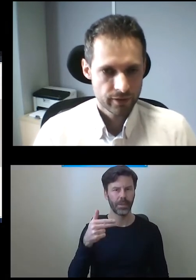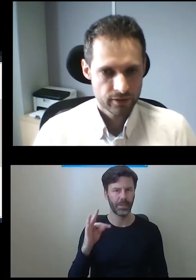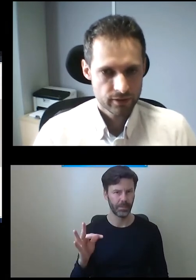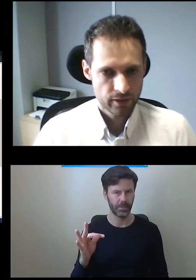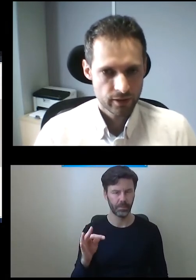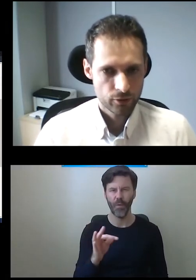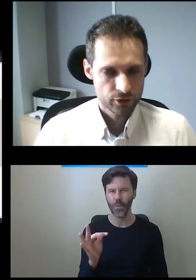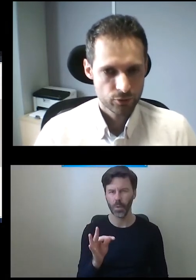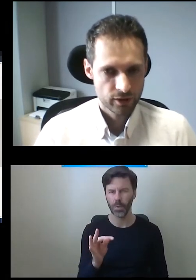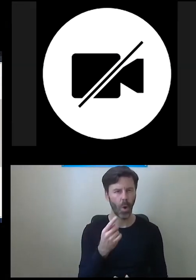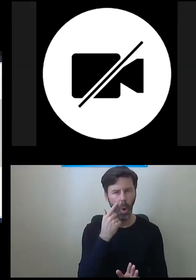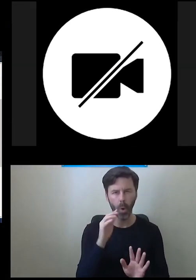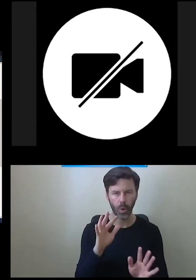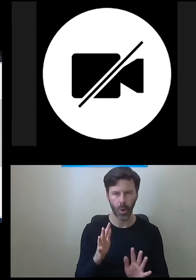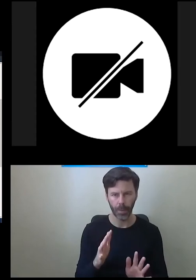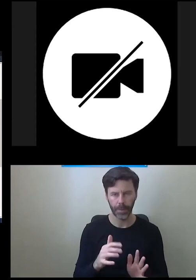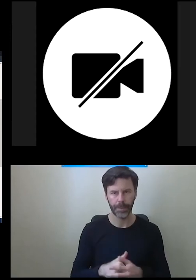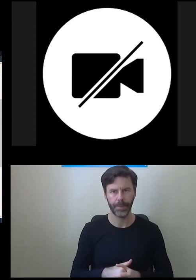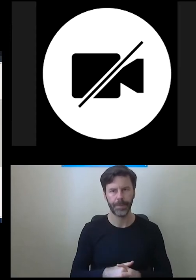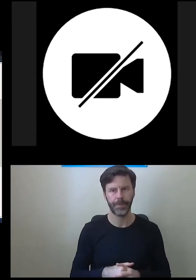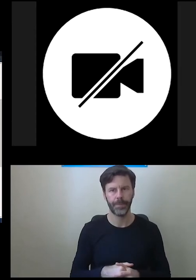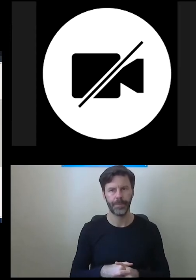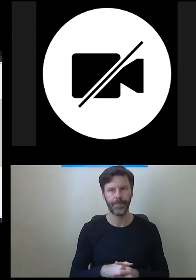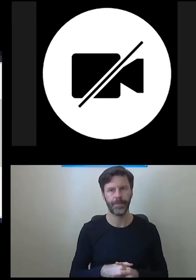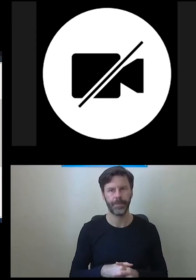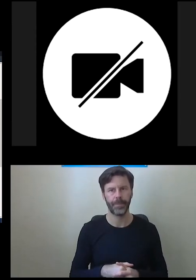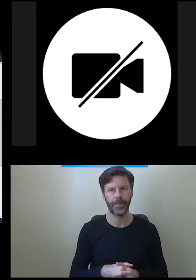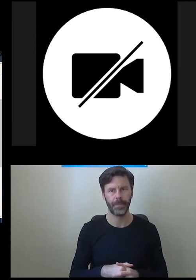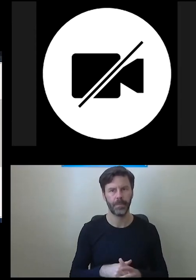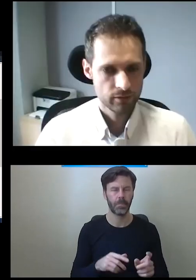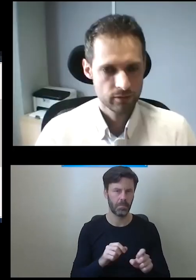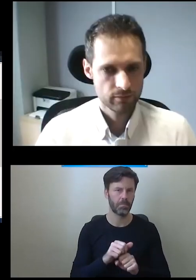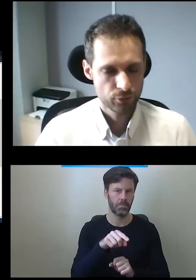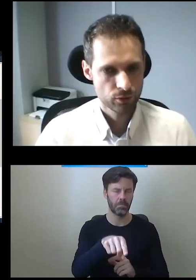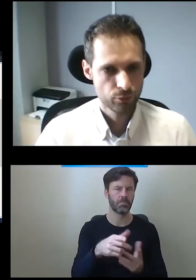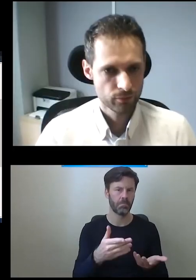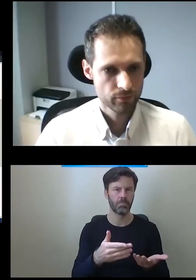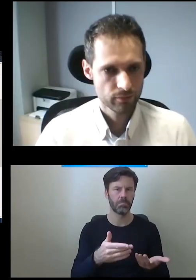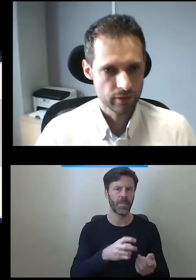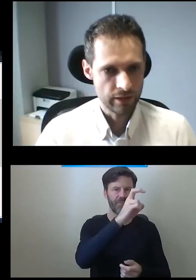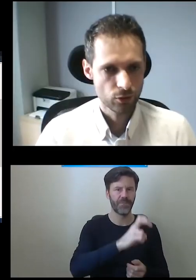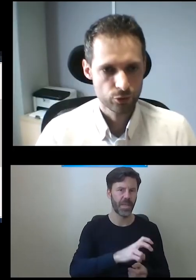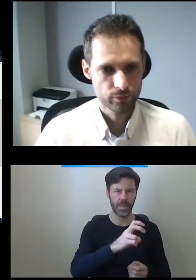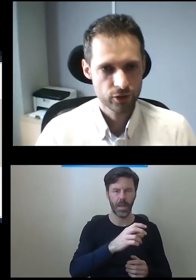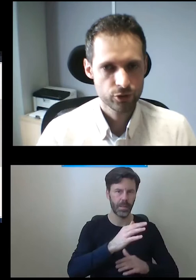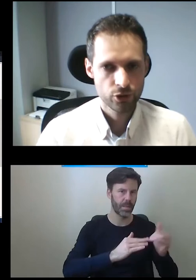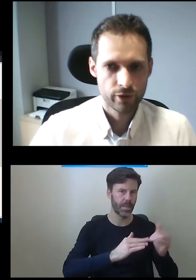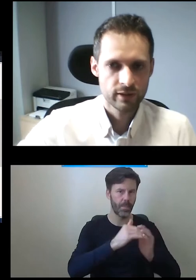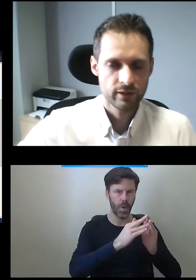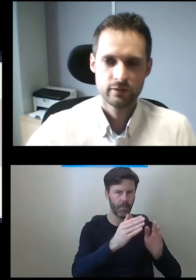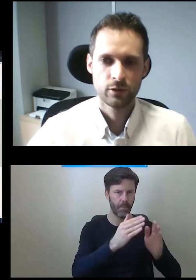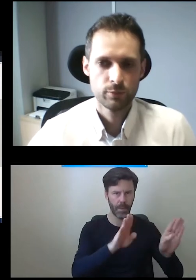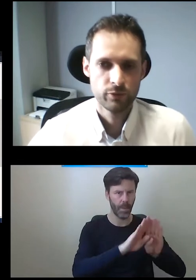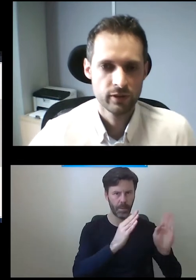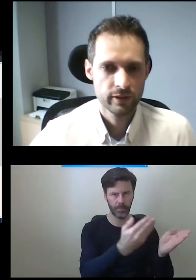więc one są już takie w pełni zabudowane, takie, które nie potrzebują innych osób. Jeśli chodzi o